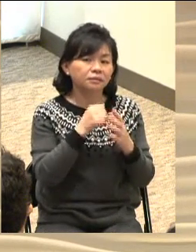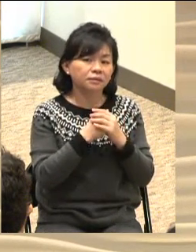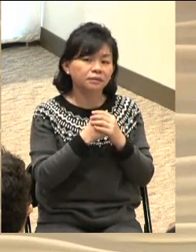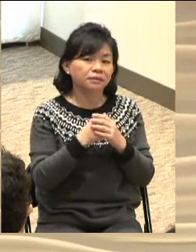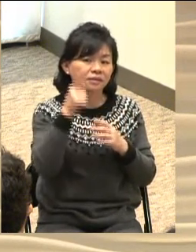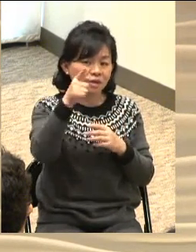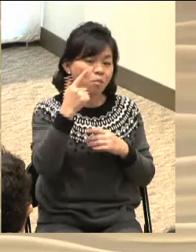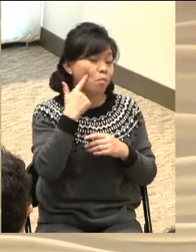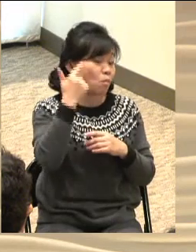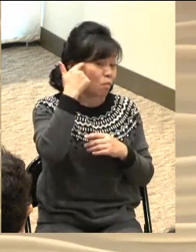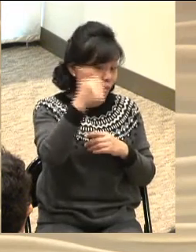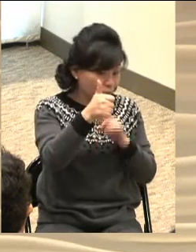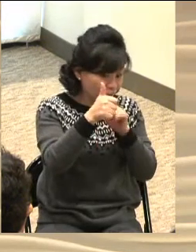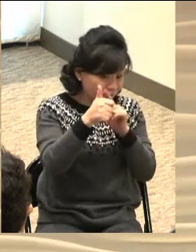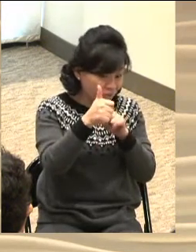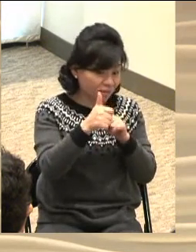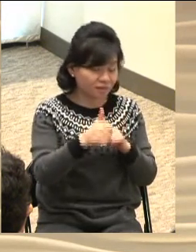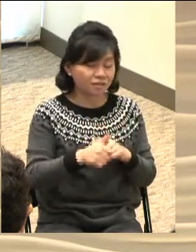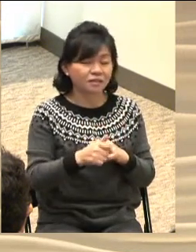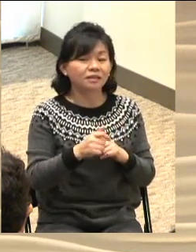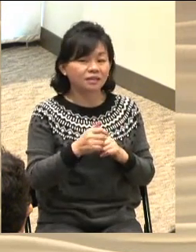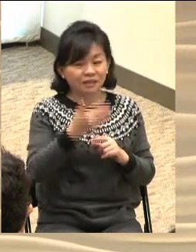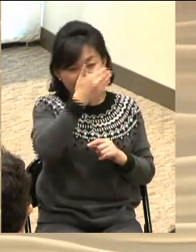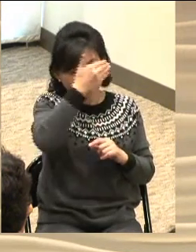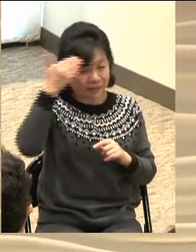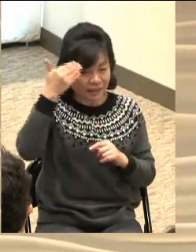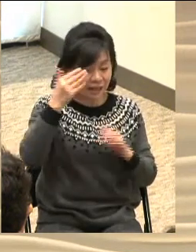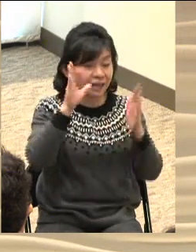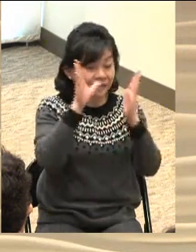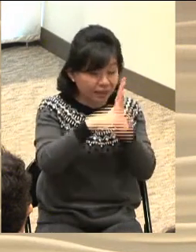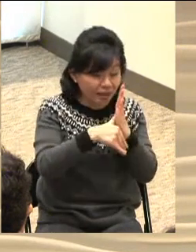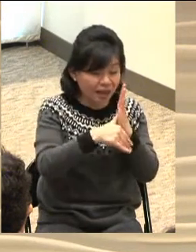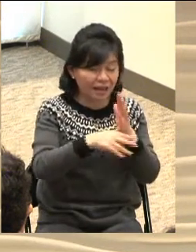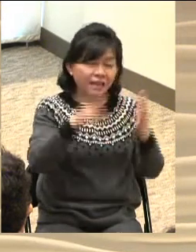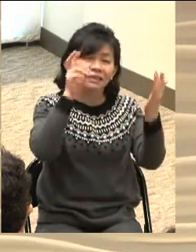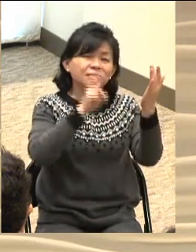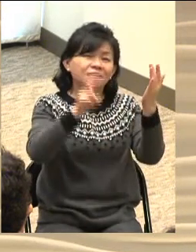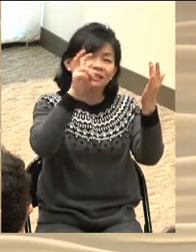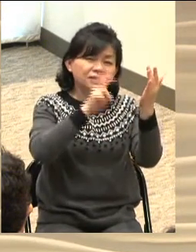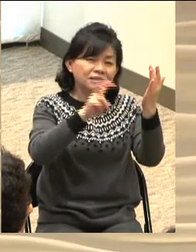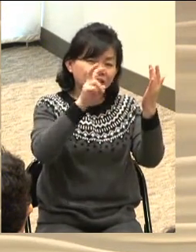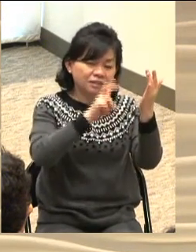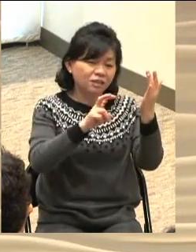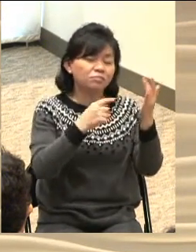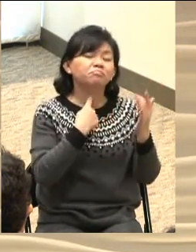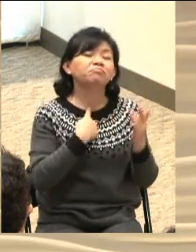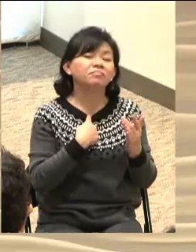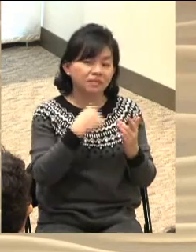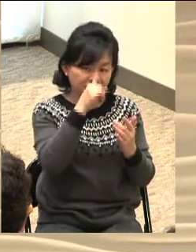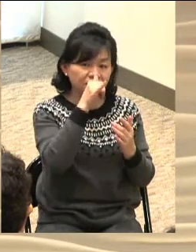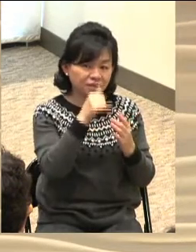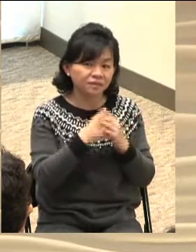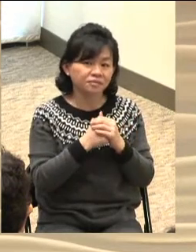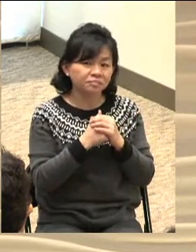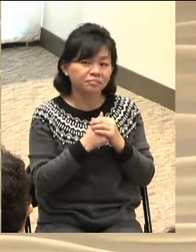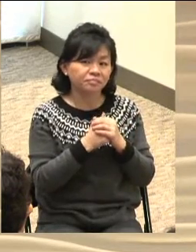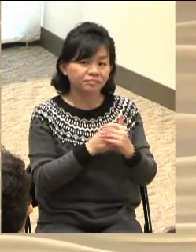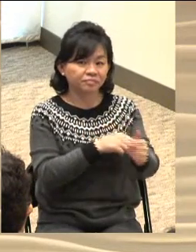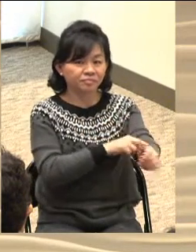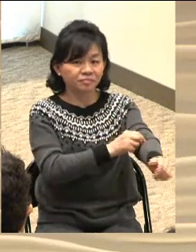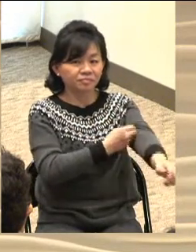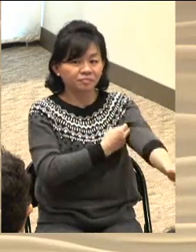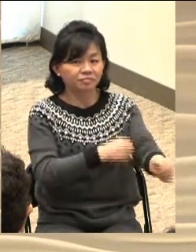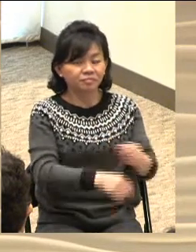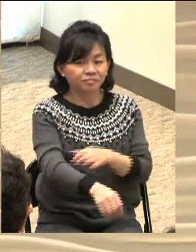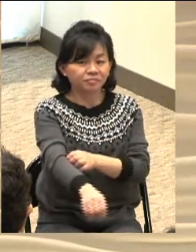학창시절에 성탄절 칸타타를 하며 이 찬송을 불렀던